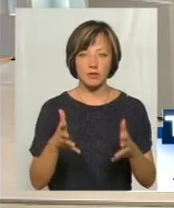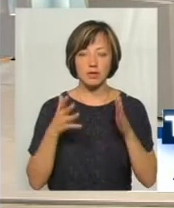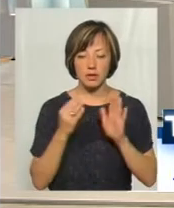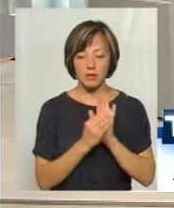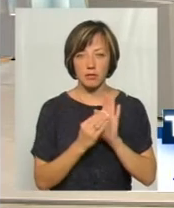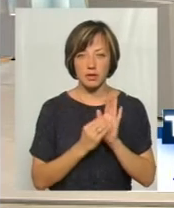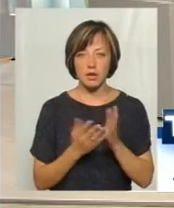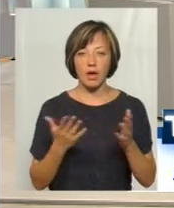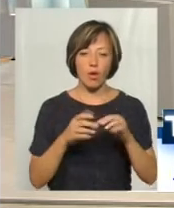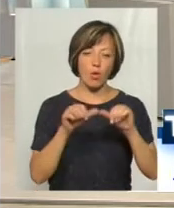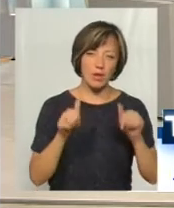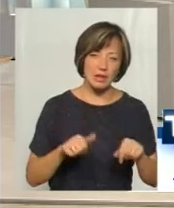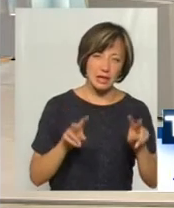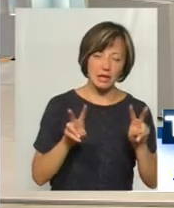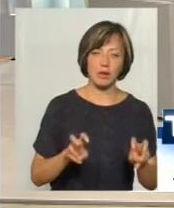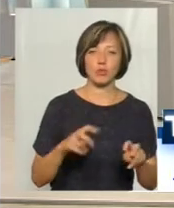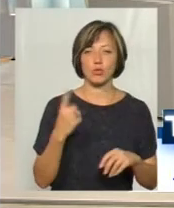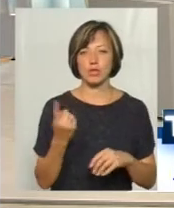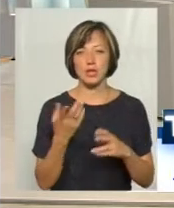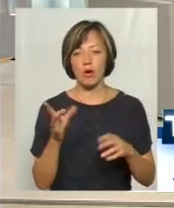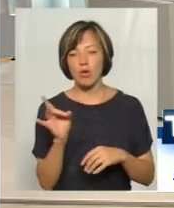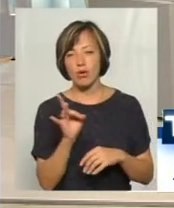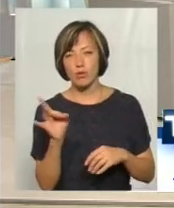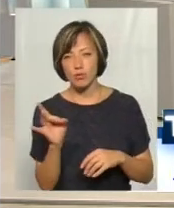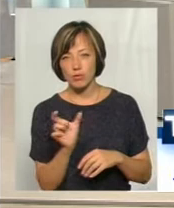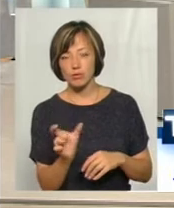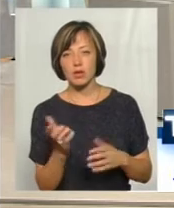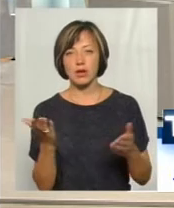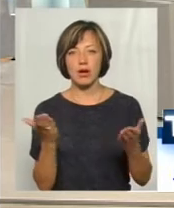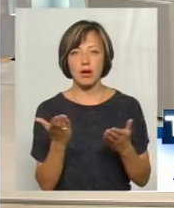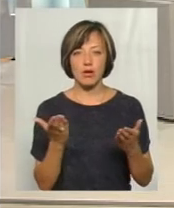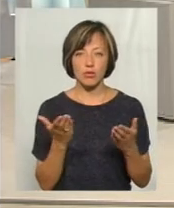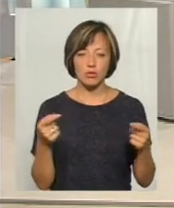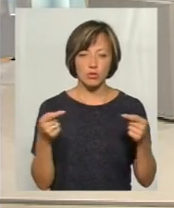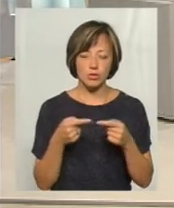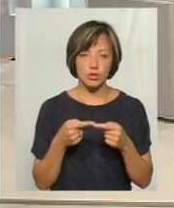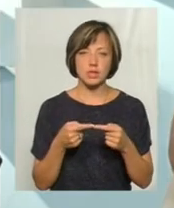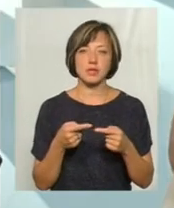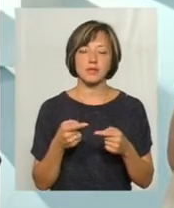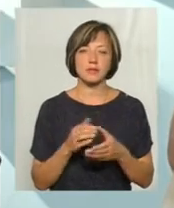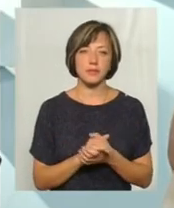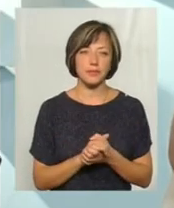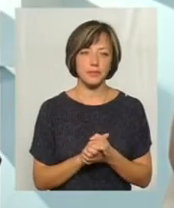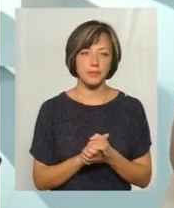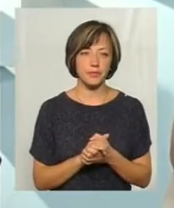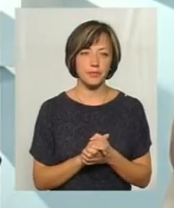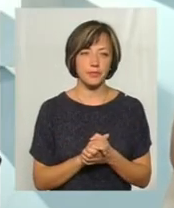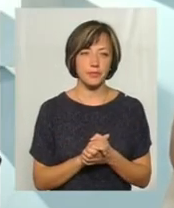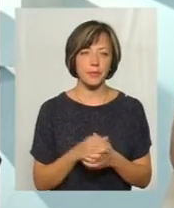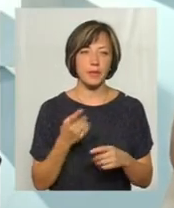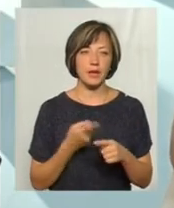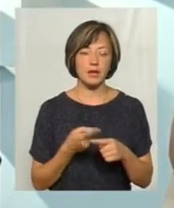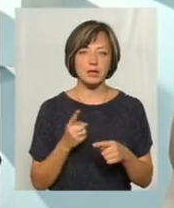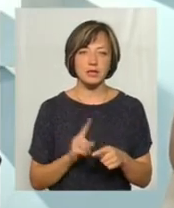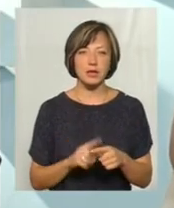якого типу той лічильник буде, якого діаметра, якого класу точності. Тобто, це